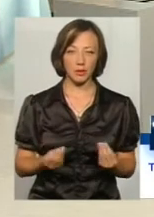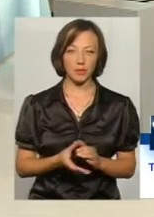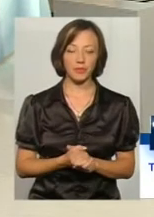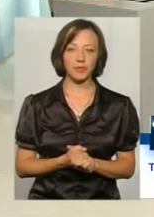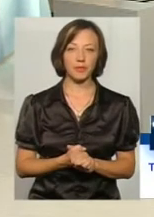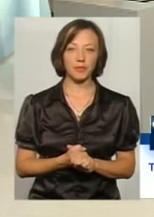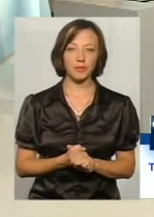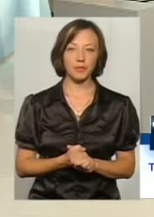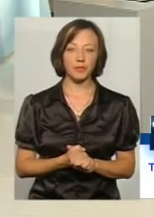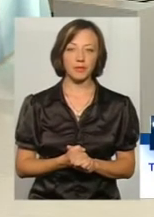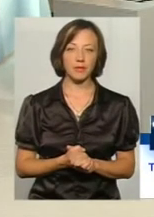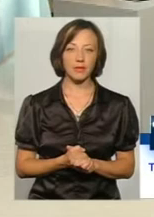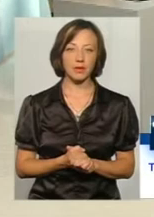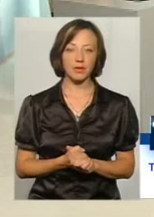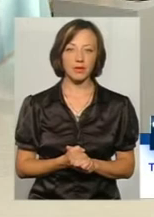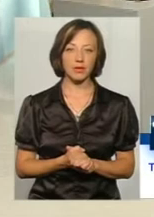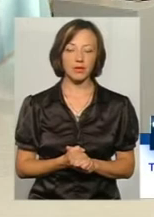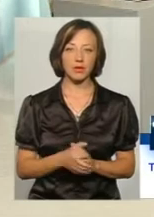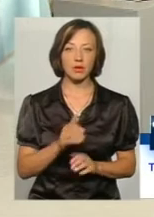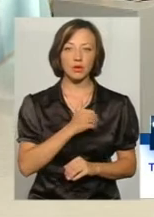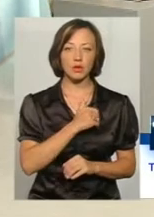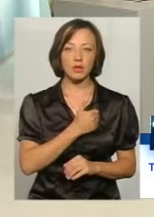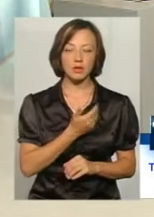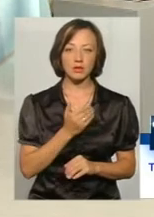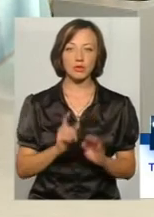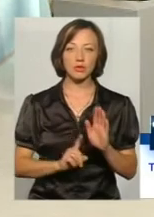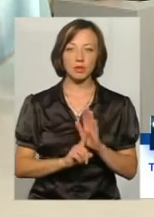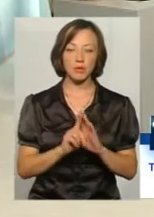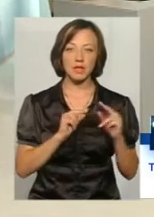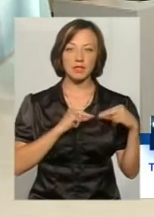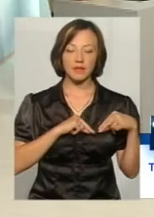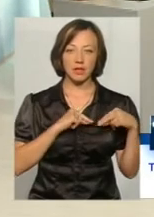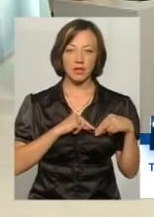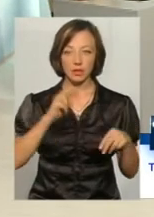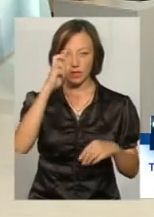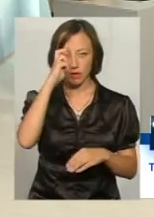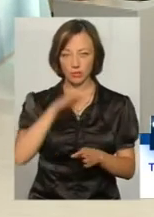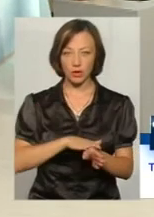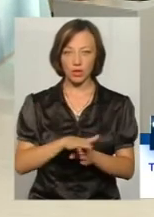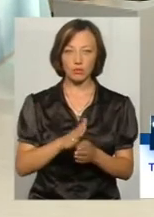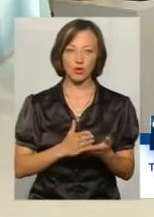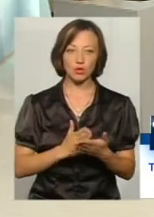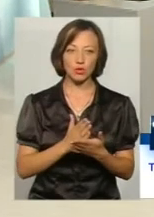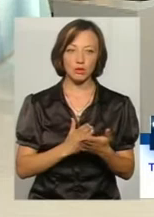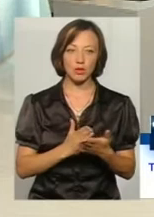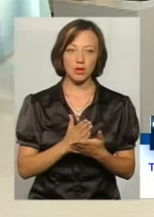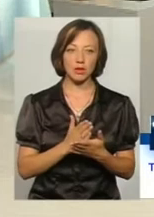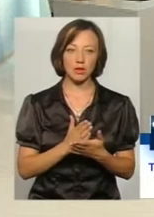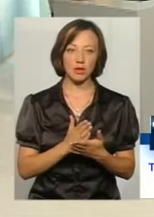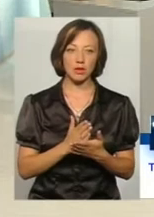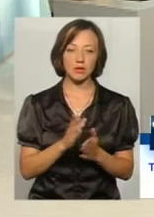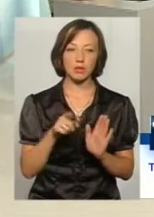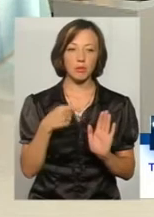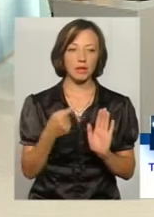Доброго дня. Хотілося б звернутися до працівника Державної виконавчої служби. Таким